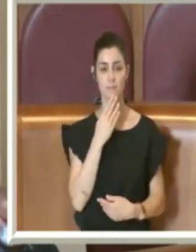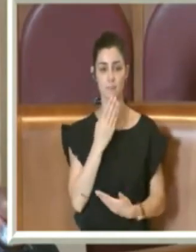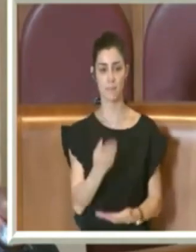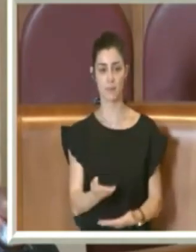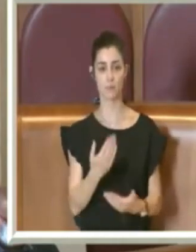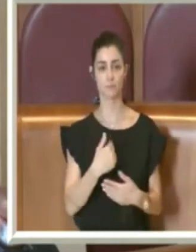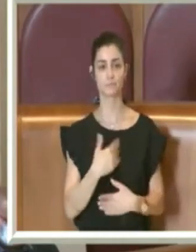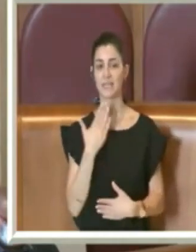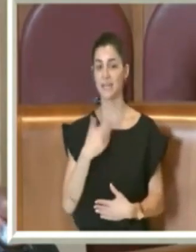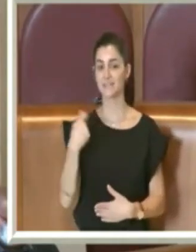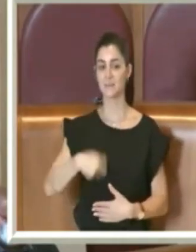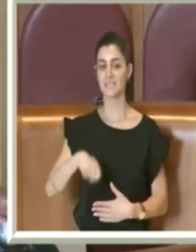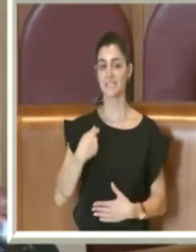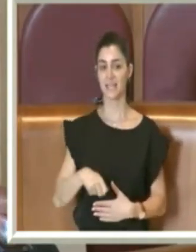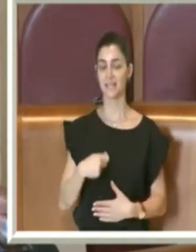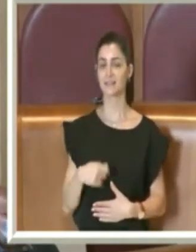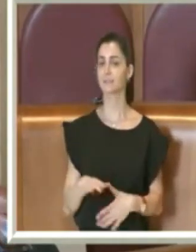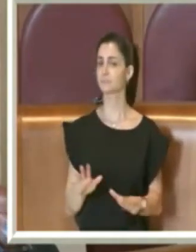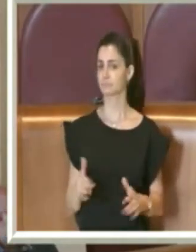Grazie Presidente.